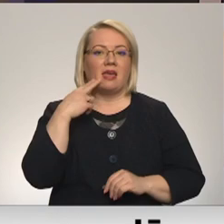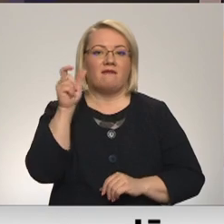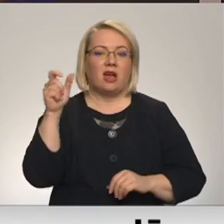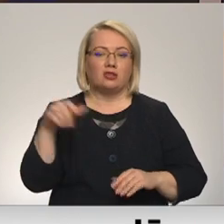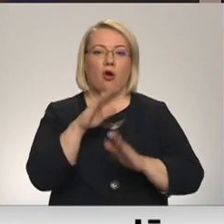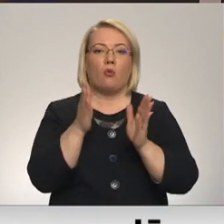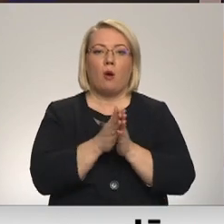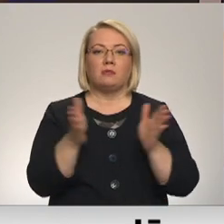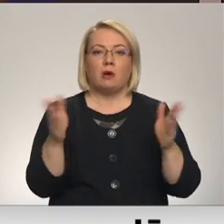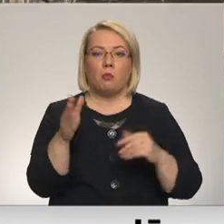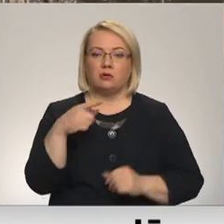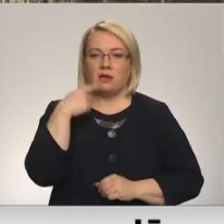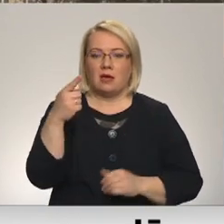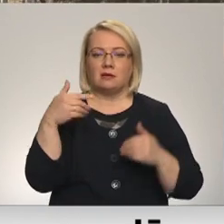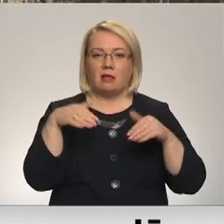ka lēmums jau pieņemts.